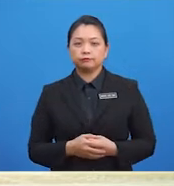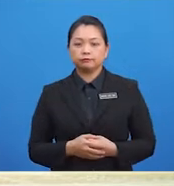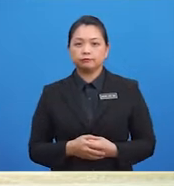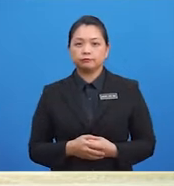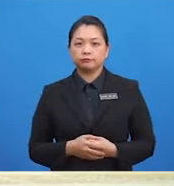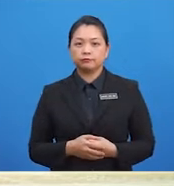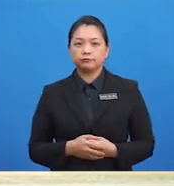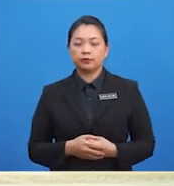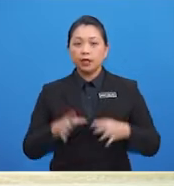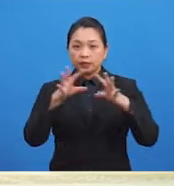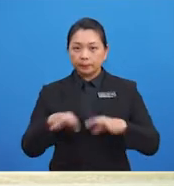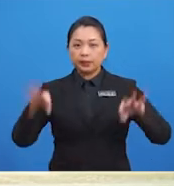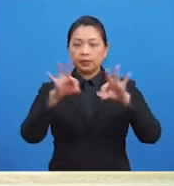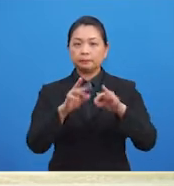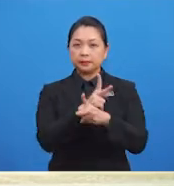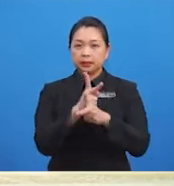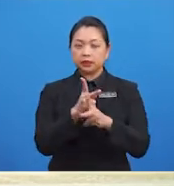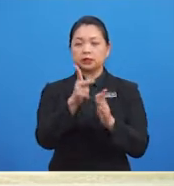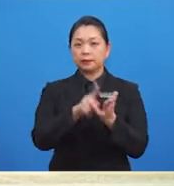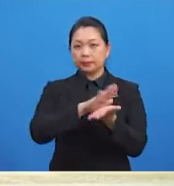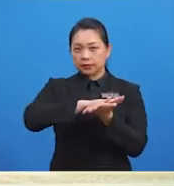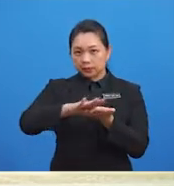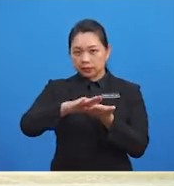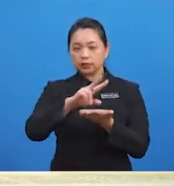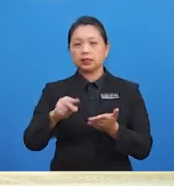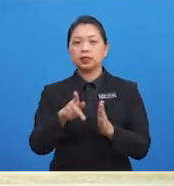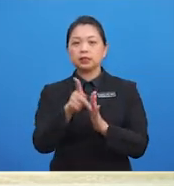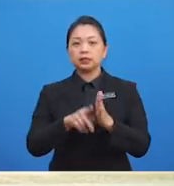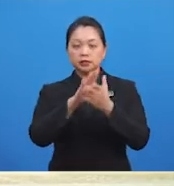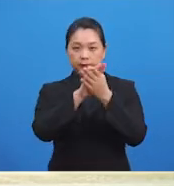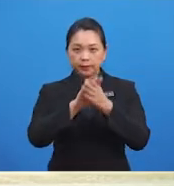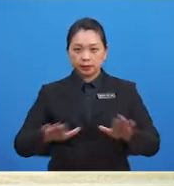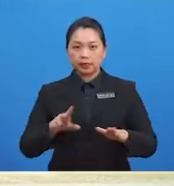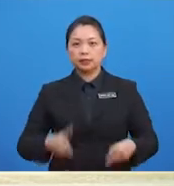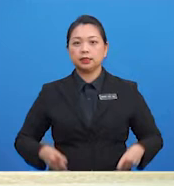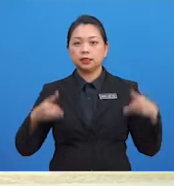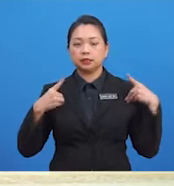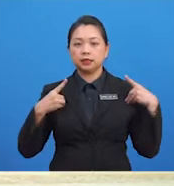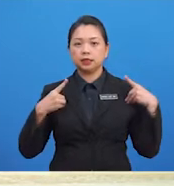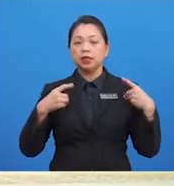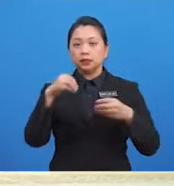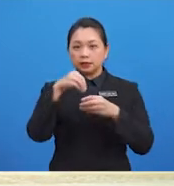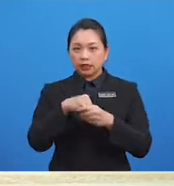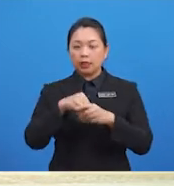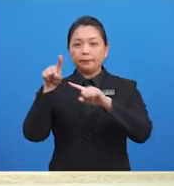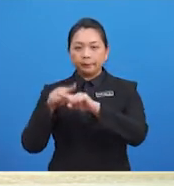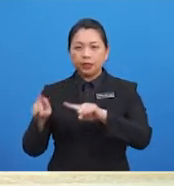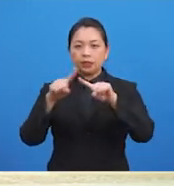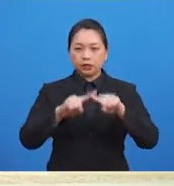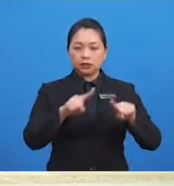Dan kepentingan menjaga kebersihan dan keselamatan diri Dalam